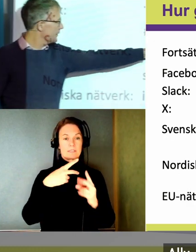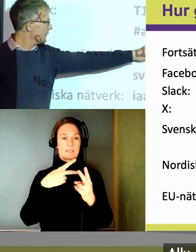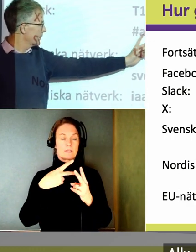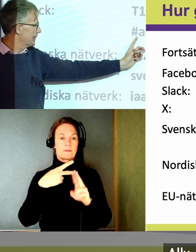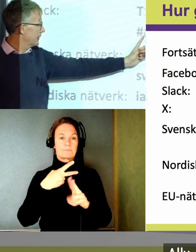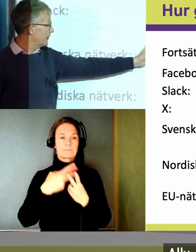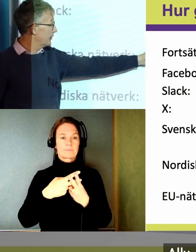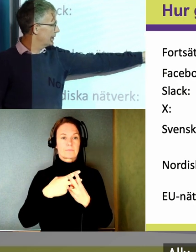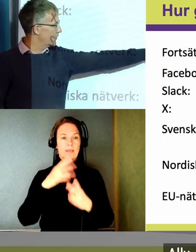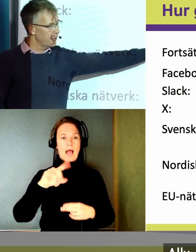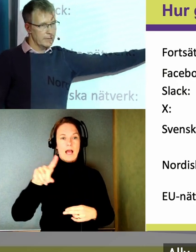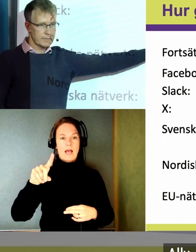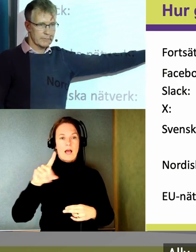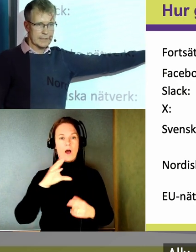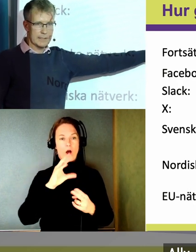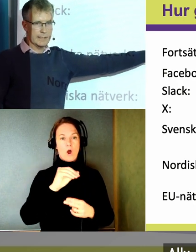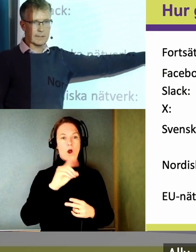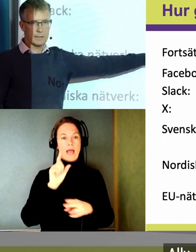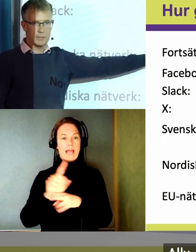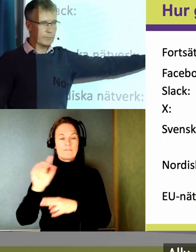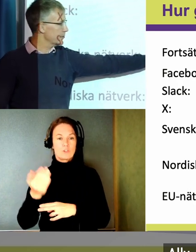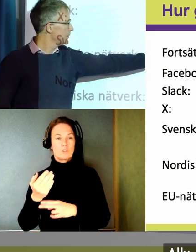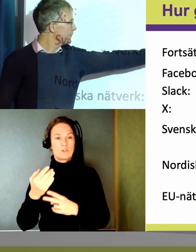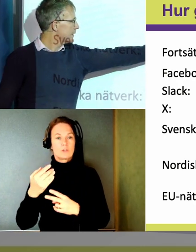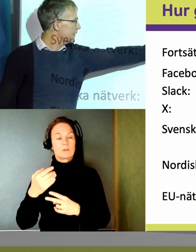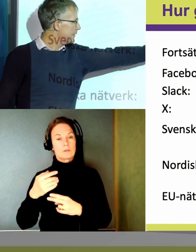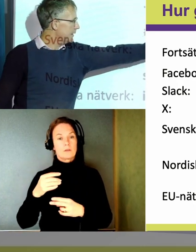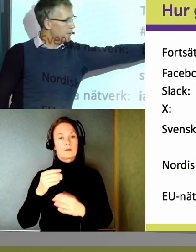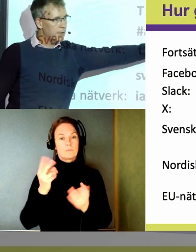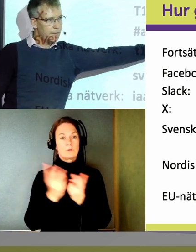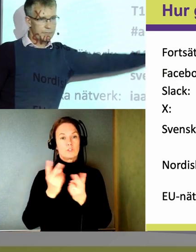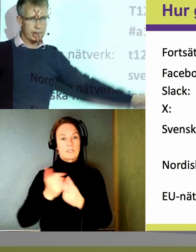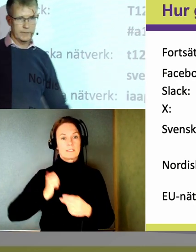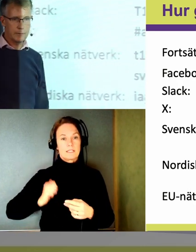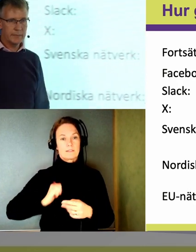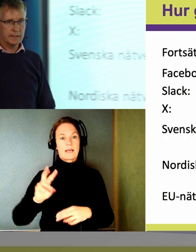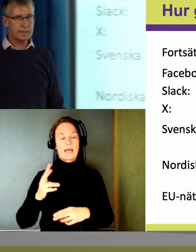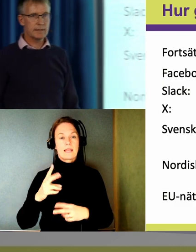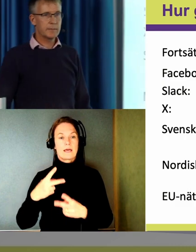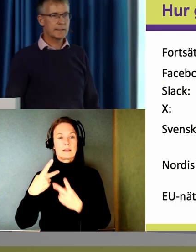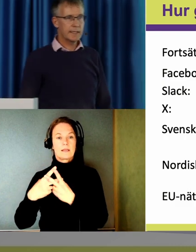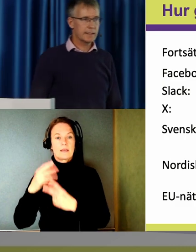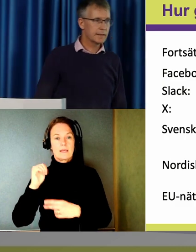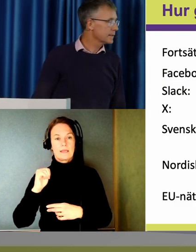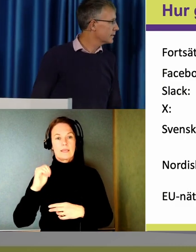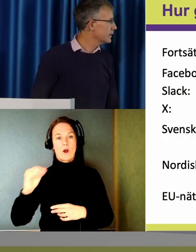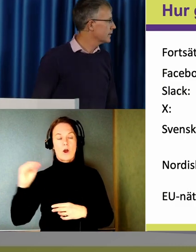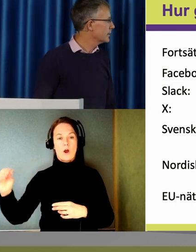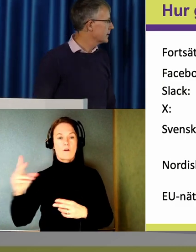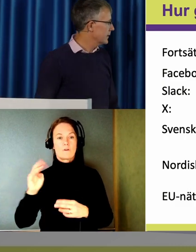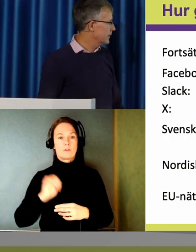Alli. Eller A11y står för tillgänglighet. Kan vara tips. Eller EAA för European Accessibility Act.